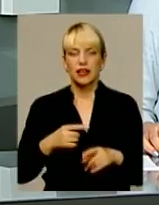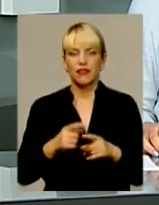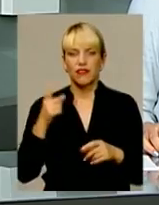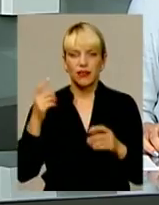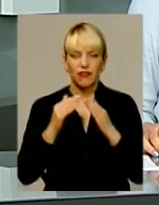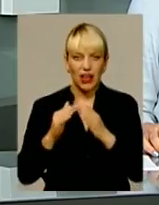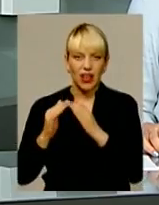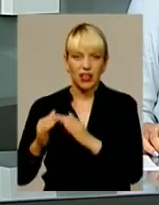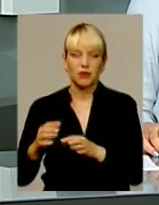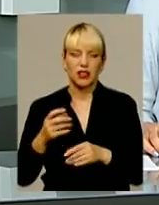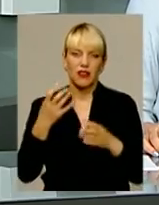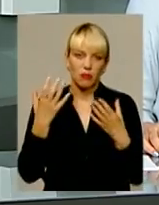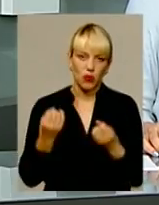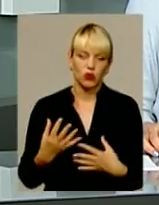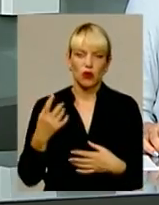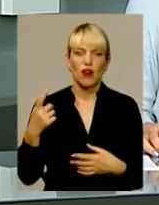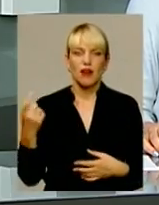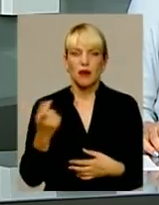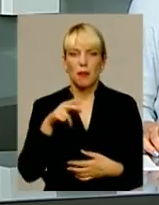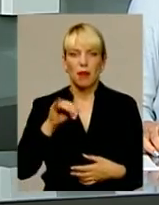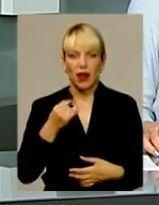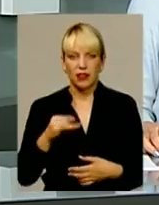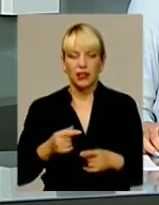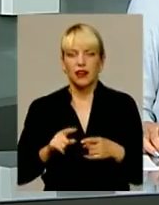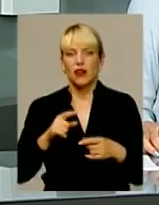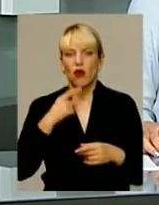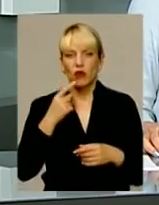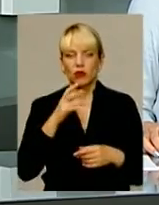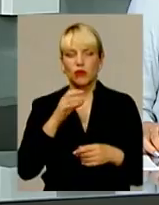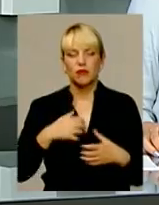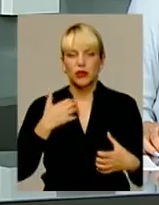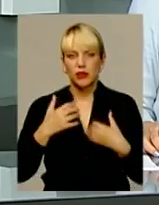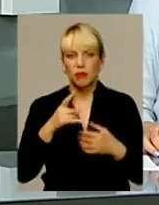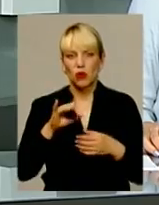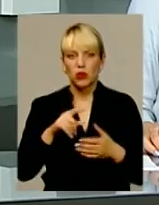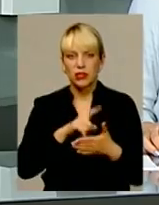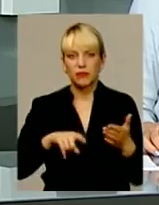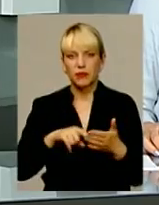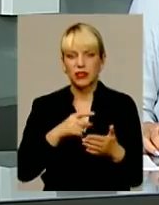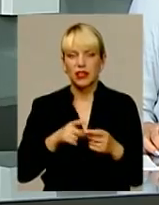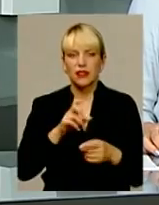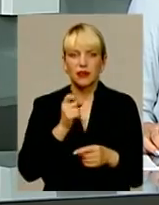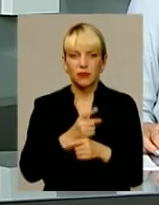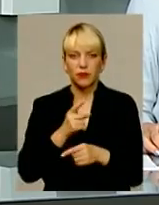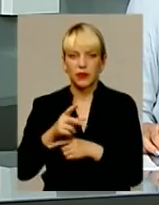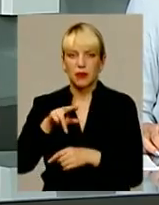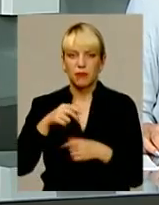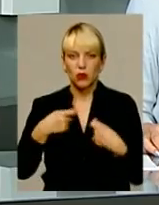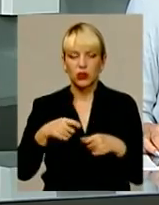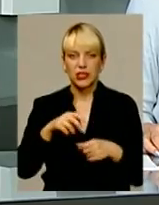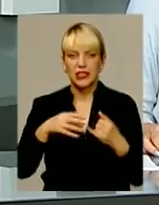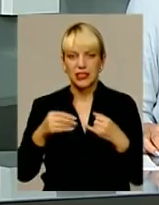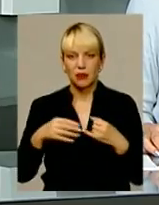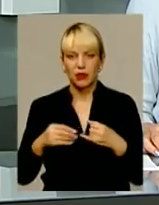і просто власників паїв. Аграріїв турбує скасування мораторію на продаж землі, а ще втручання в систему оподаткування